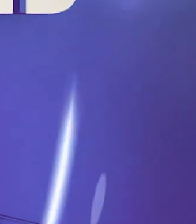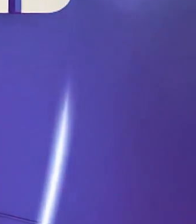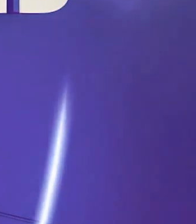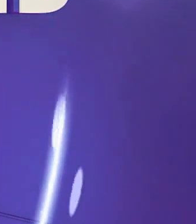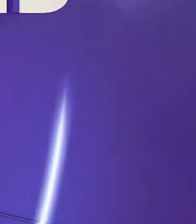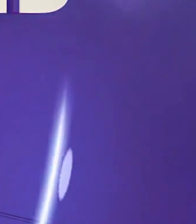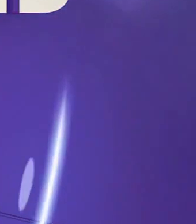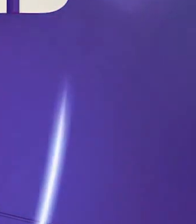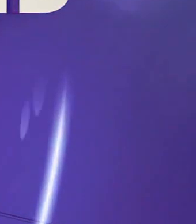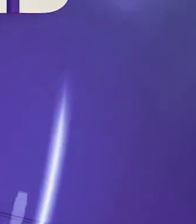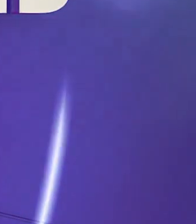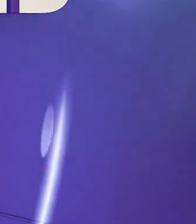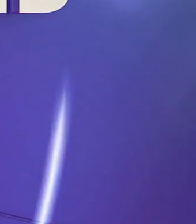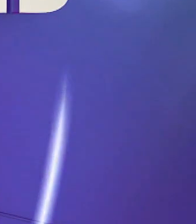Субтитры подогнал «Симон»!